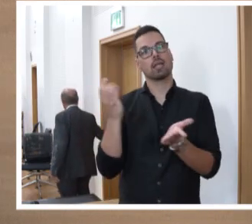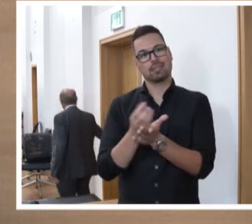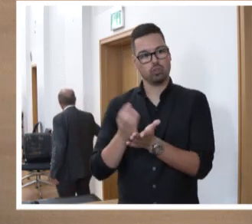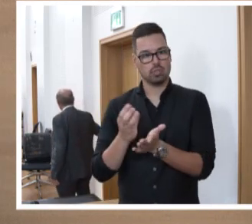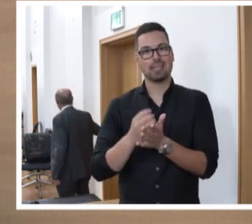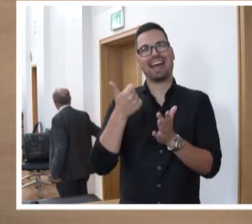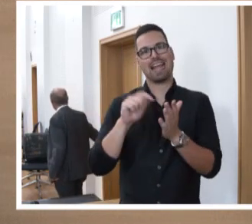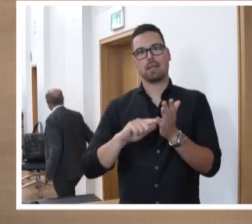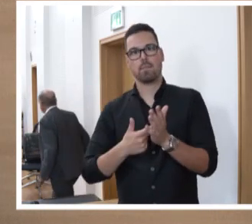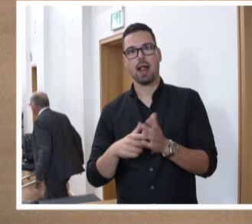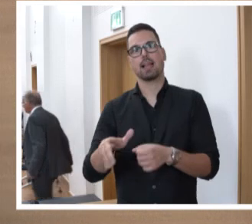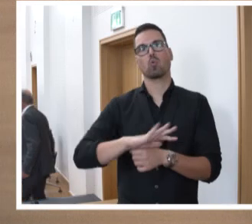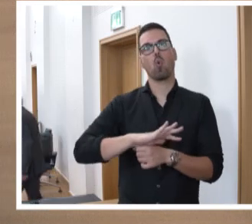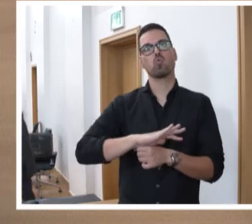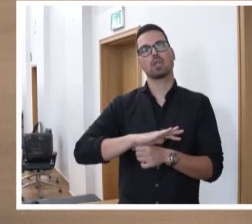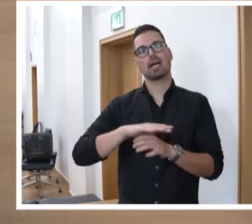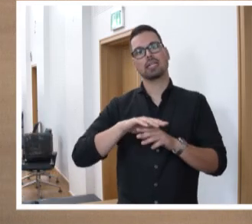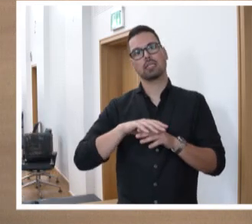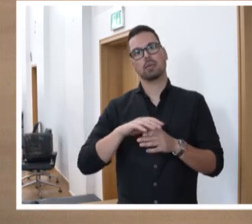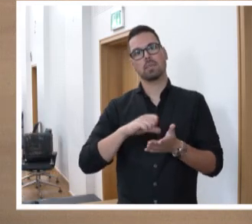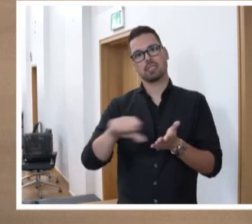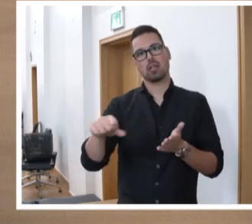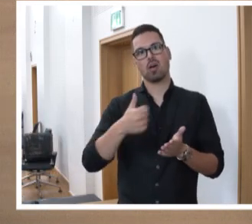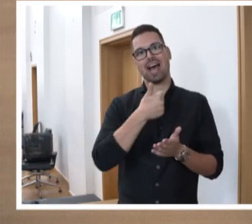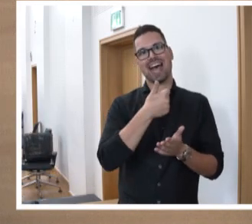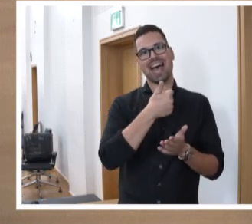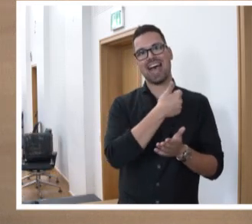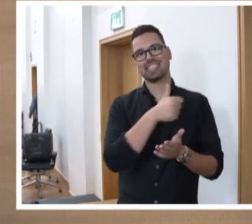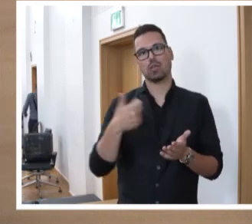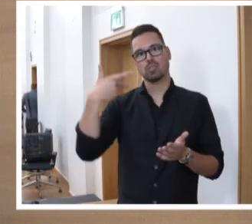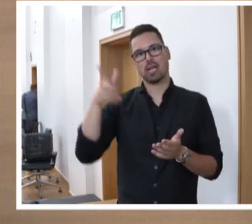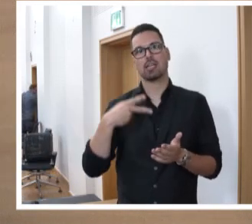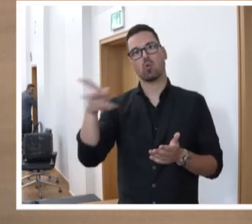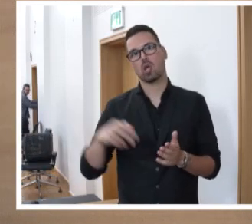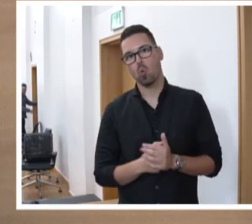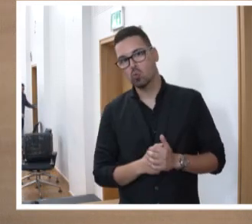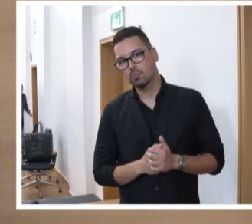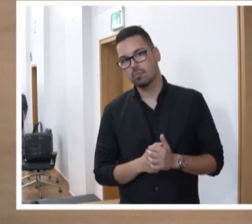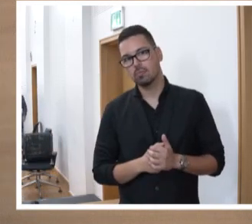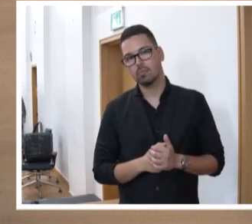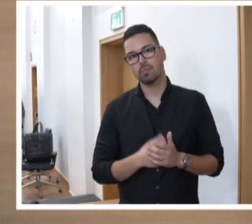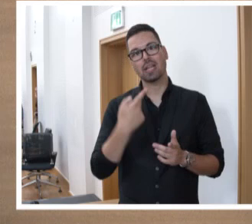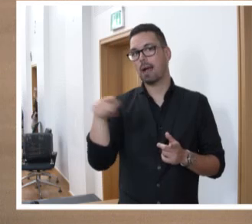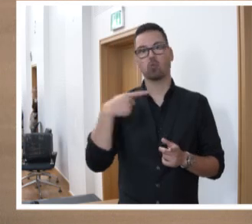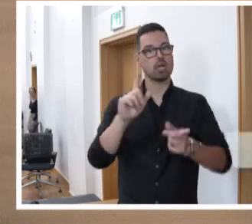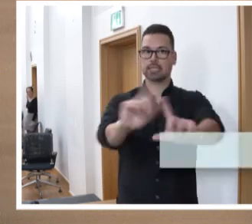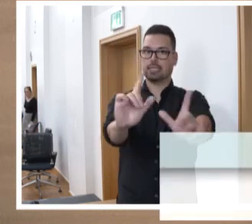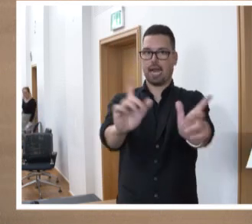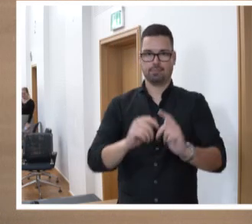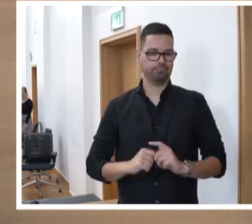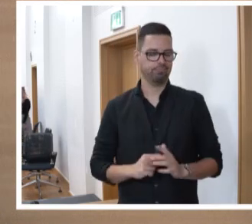einmalig gewährte Corona-Sonderzahlung in Höhe von 1.300 Euro wird den Abgeordneten nicht gewährt.